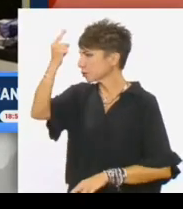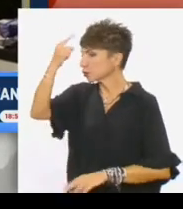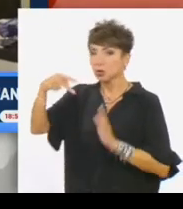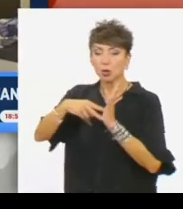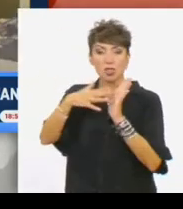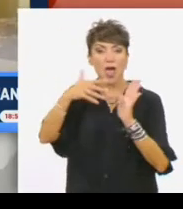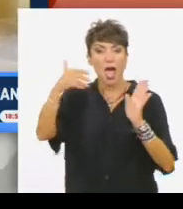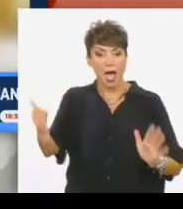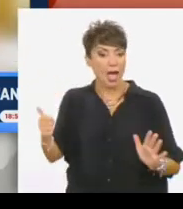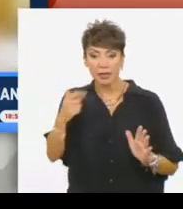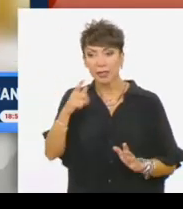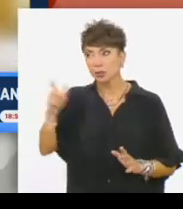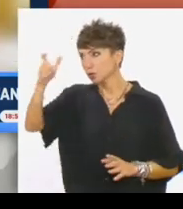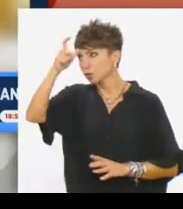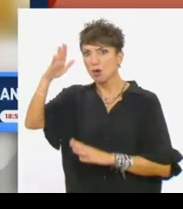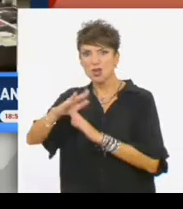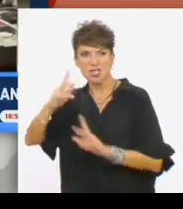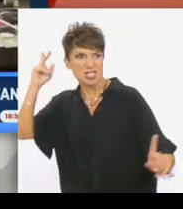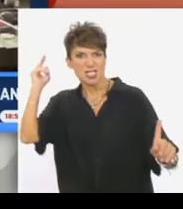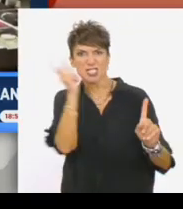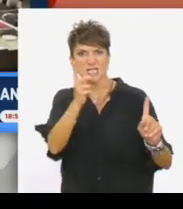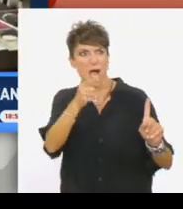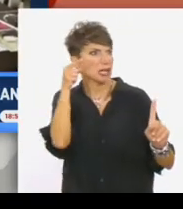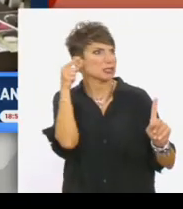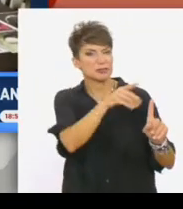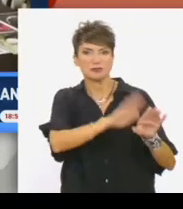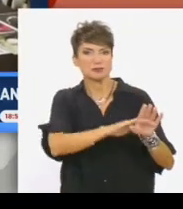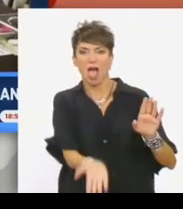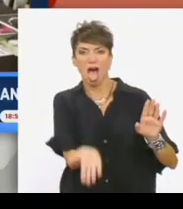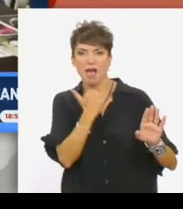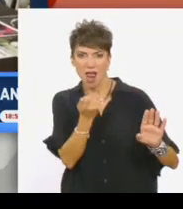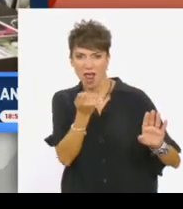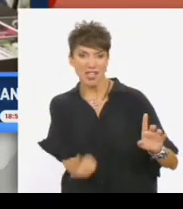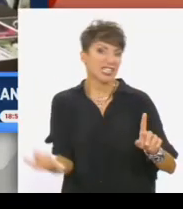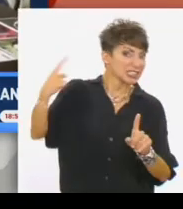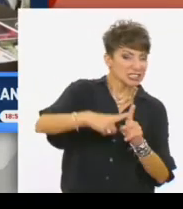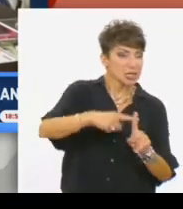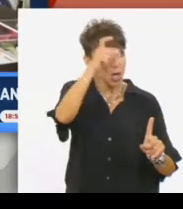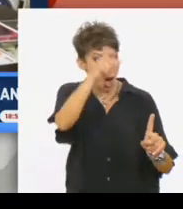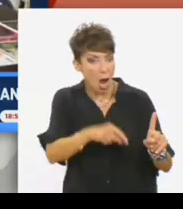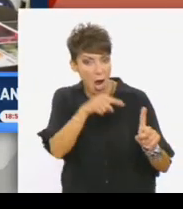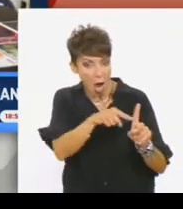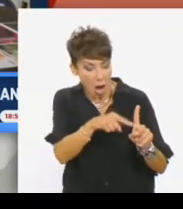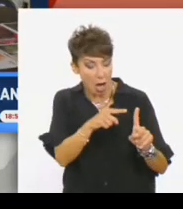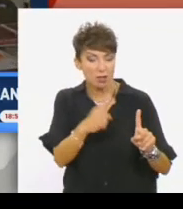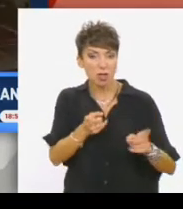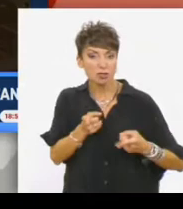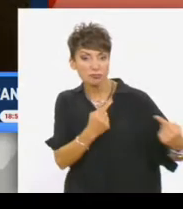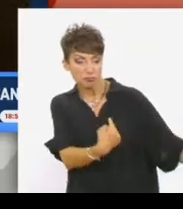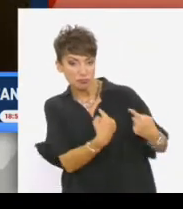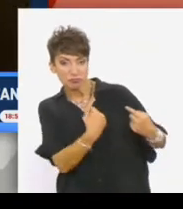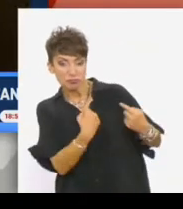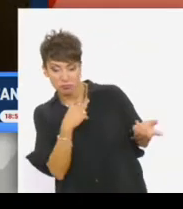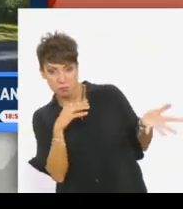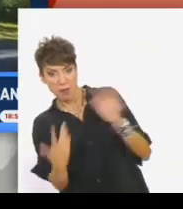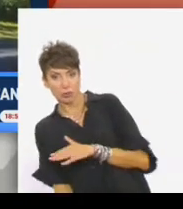όταν ο Ανταγή Περδογάν κατηγόρησε τον Φετουλάχ Γιουλέν ως ενορχιστρωτή του πραξικοπήματος. Τι εντύπωση σου έδωσε αυτός άνθρωπος, Φιτάλη.